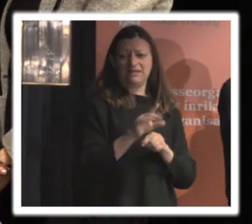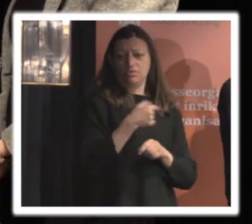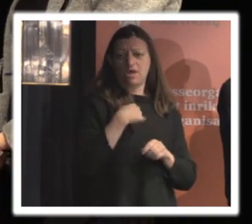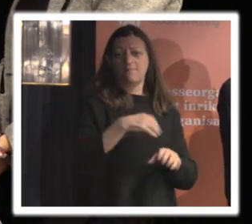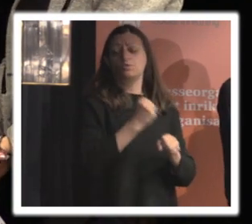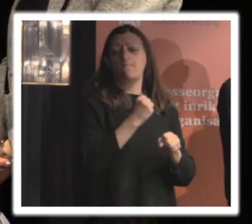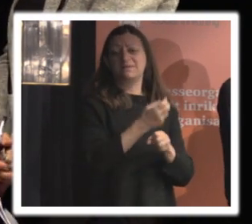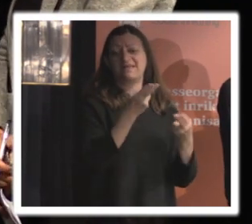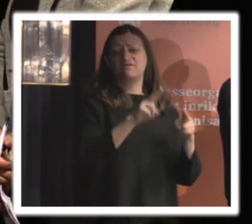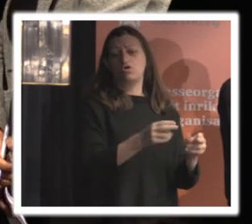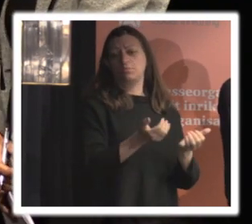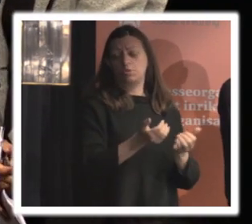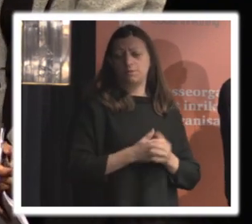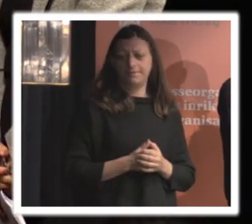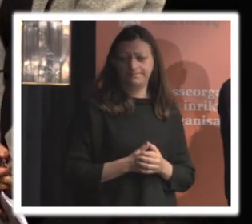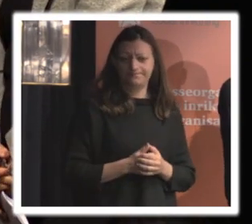och